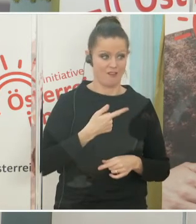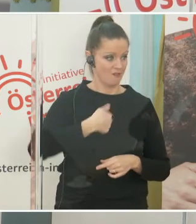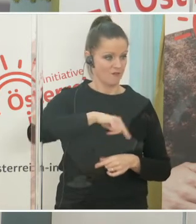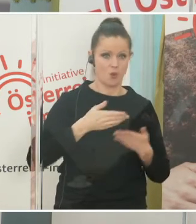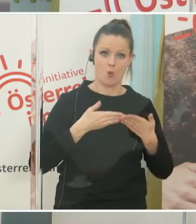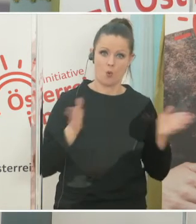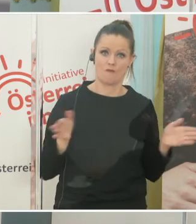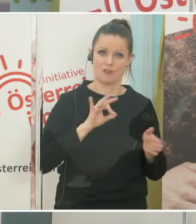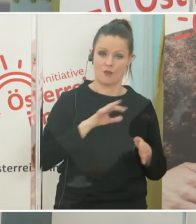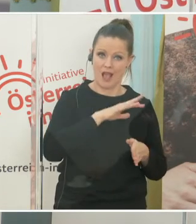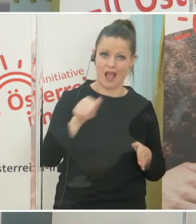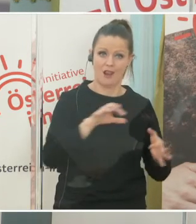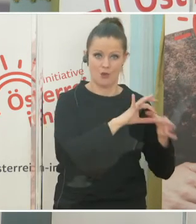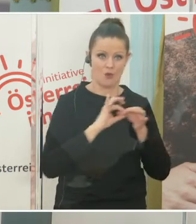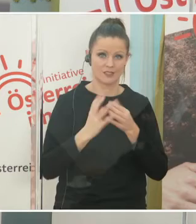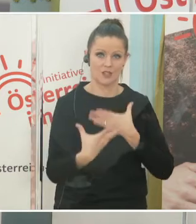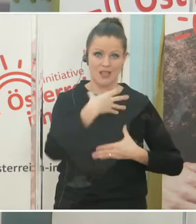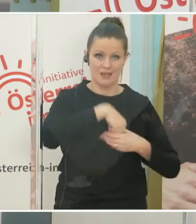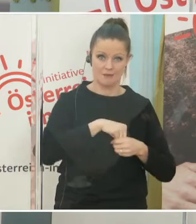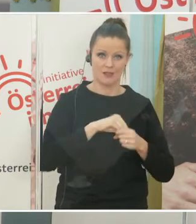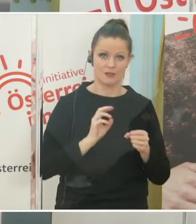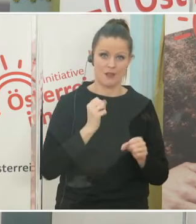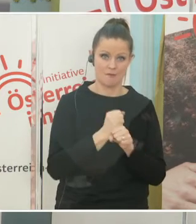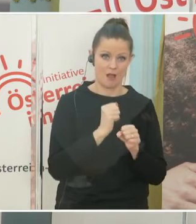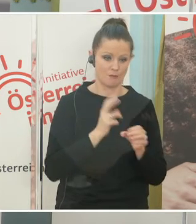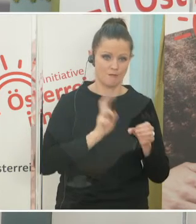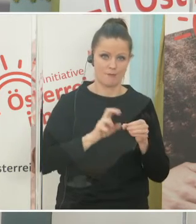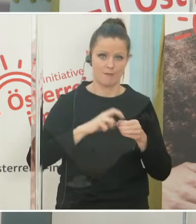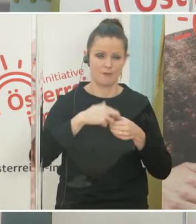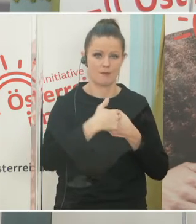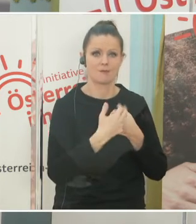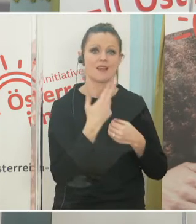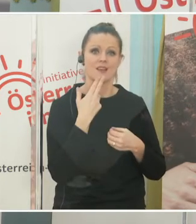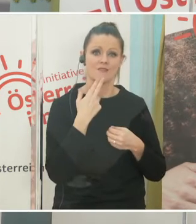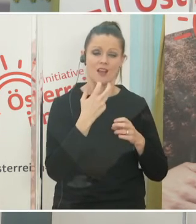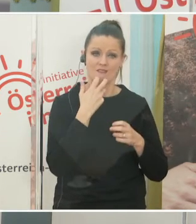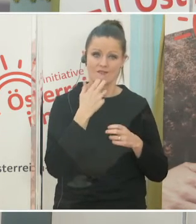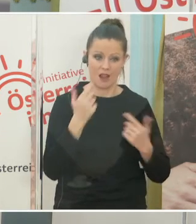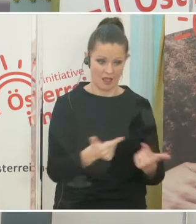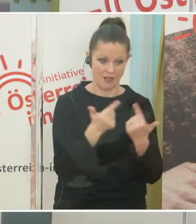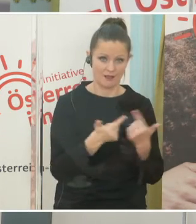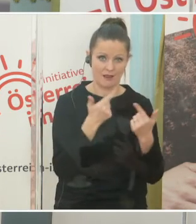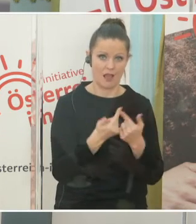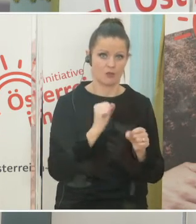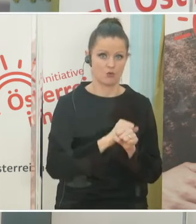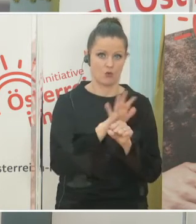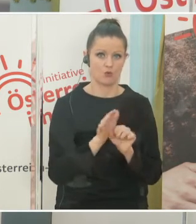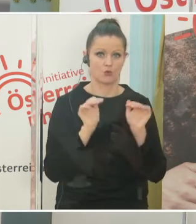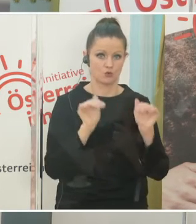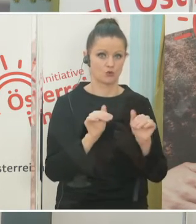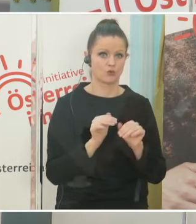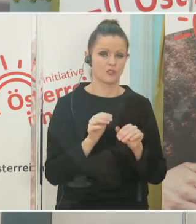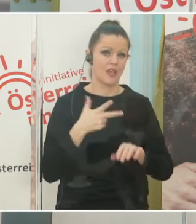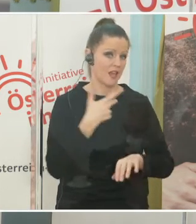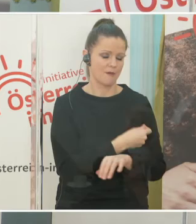alle Organisationen und für jeden, der gern über die Corona-Schutzimpfung aufklärt. Unser Ziel ist es, und das haben